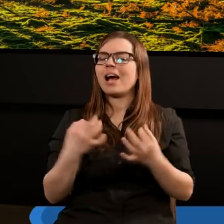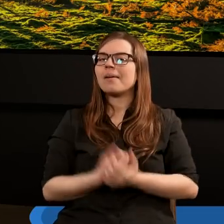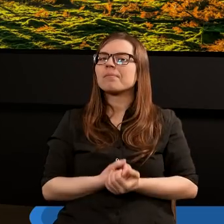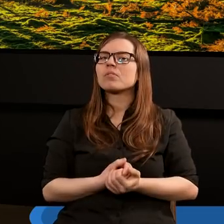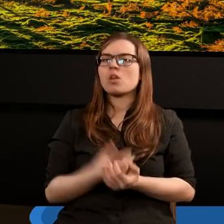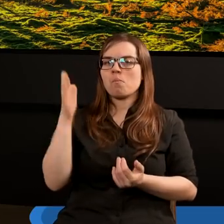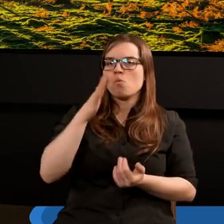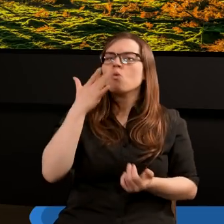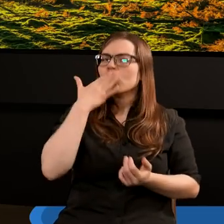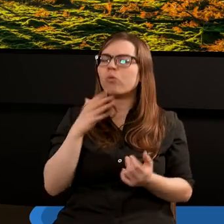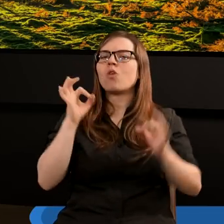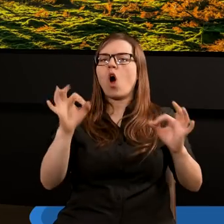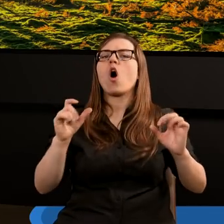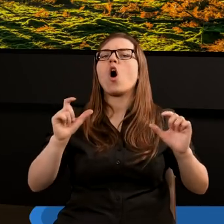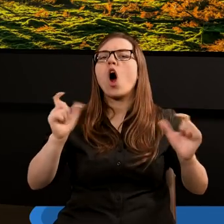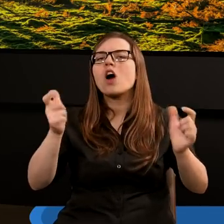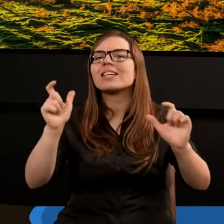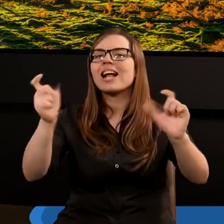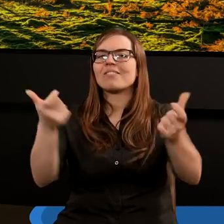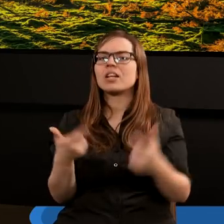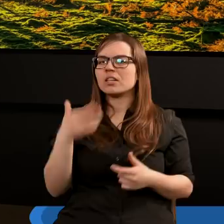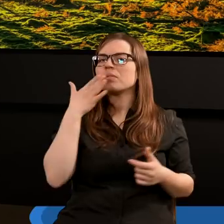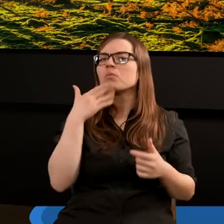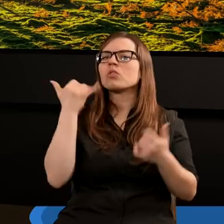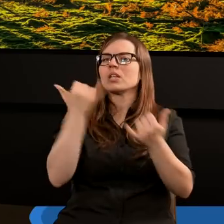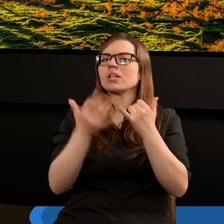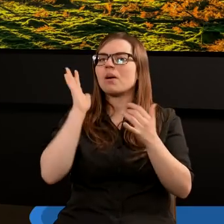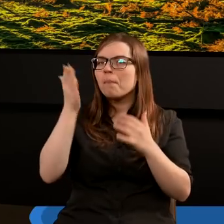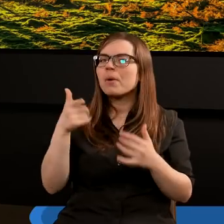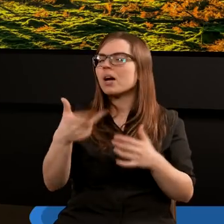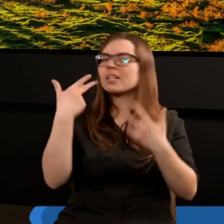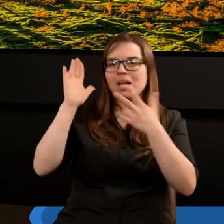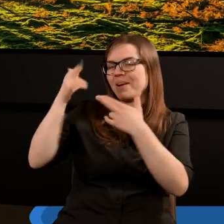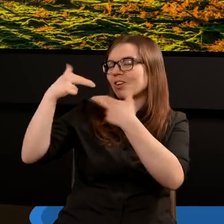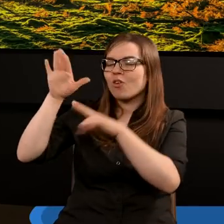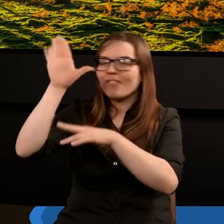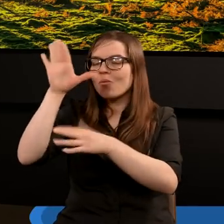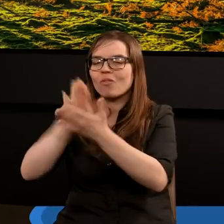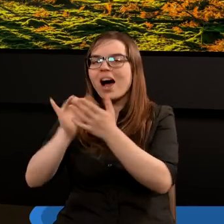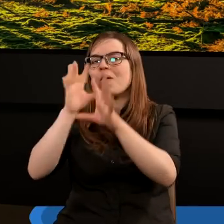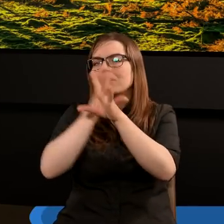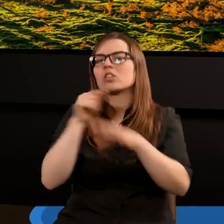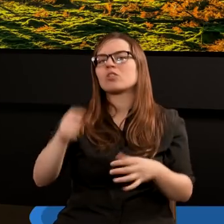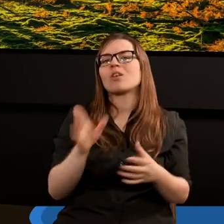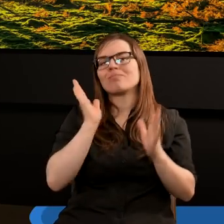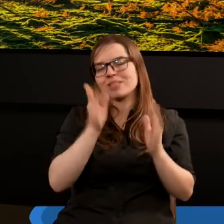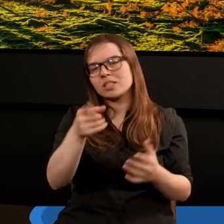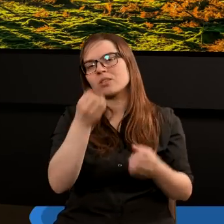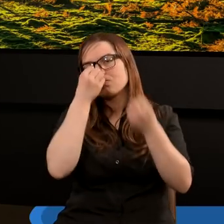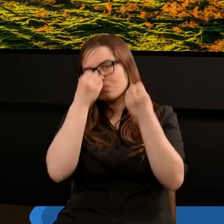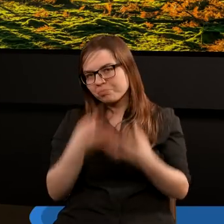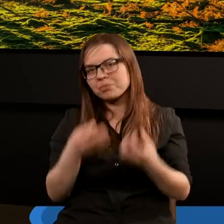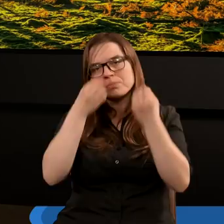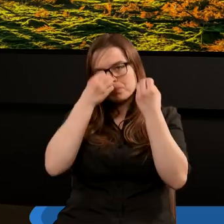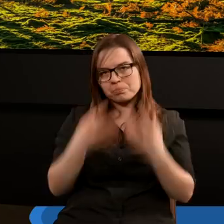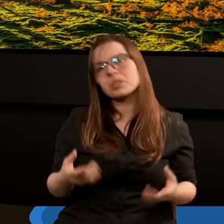tutaj mówi o konsekwencjach, mówi o tym, że jeśli ty odrzucisz Boga, nie będziesz oddawał mu chwały, no to spotkają cię pewne